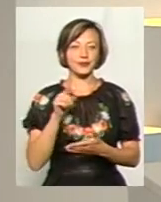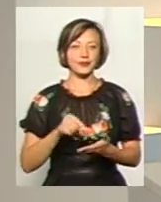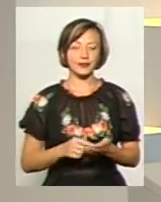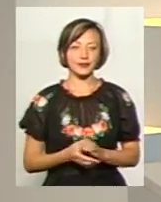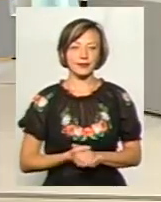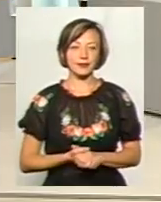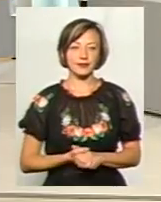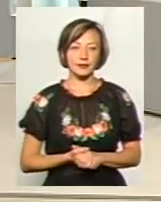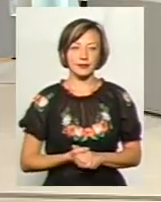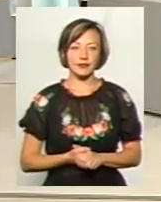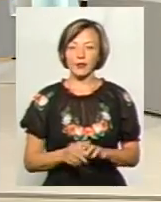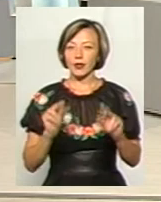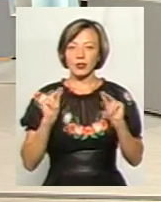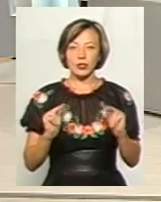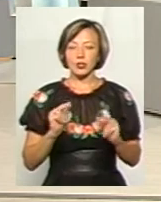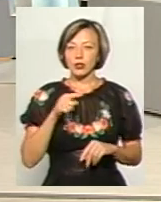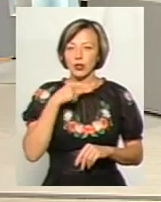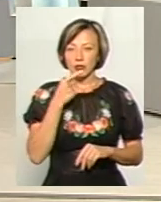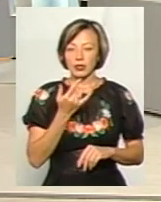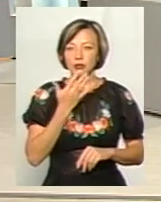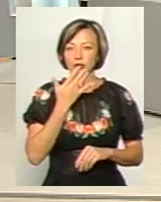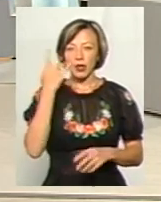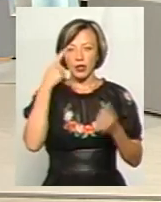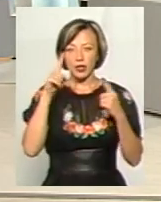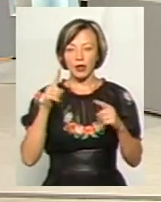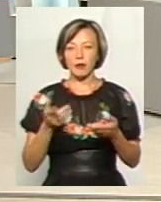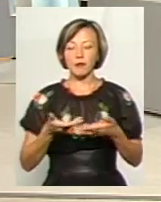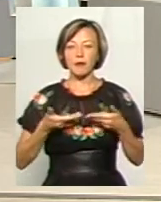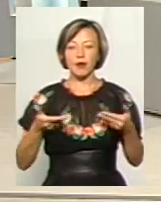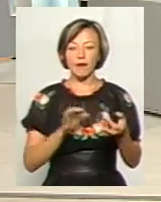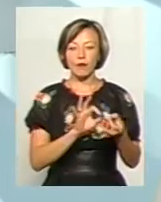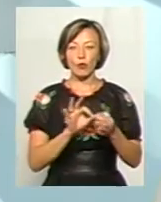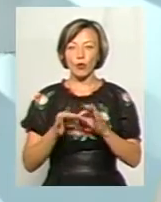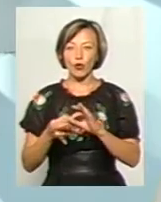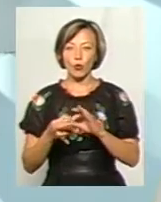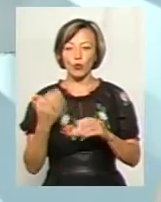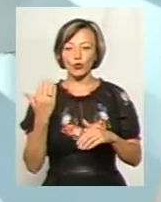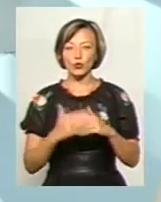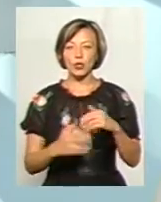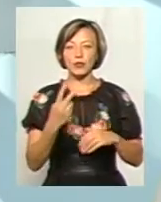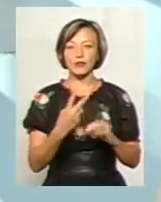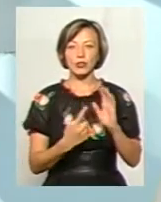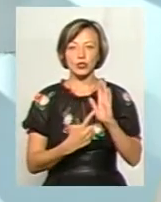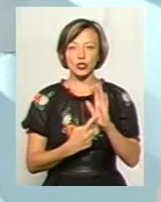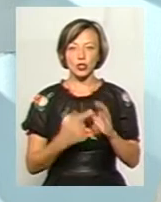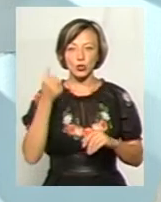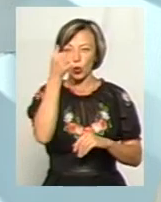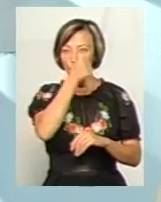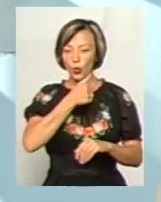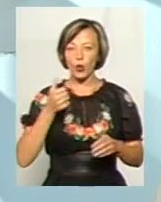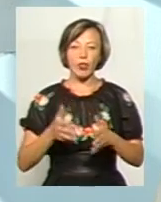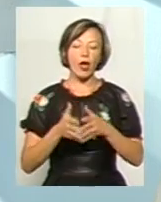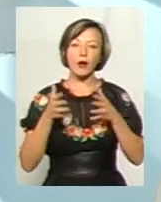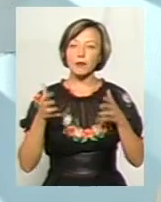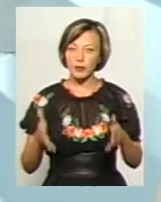Світлана? Чесно кажучи, національну ідею ми формулюємо усі 26 років. І найбільшу,